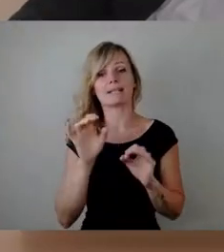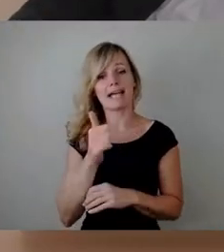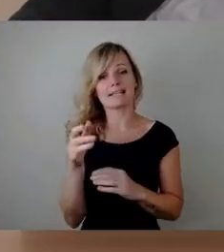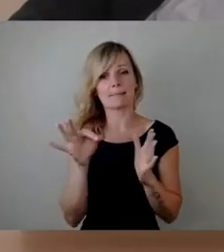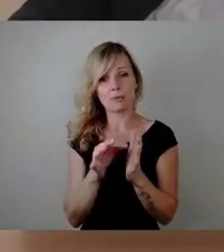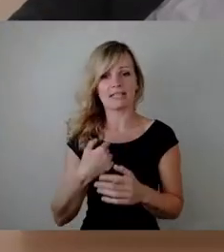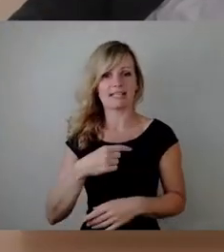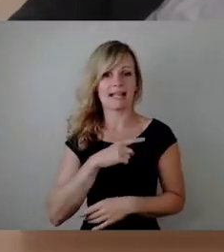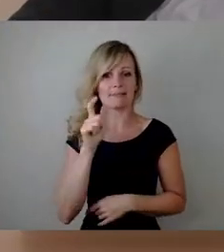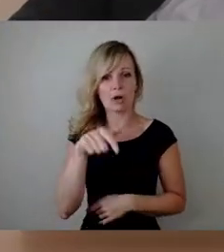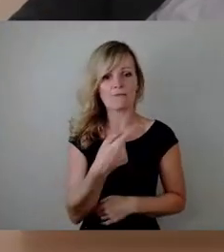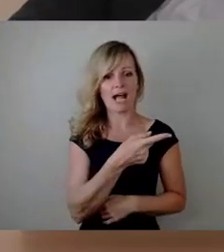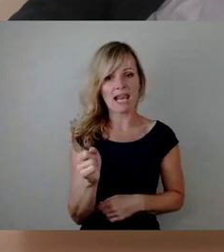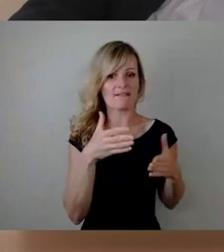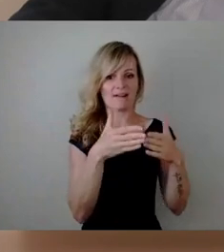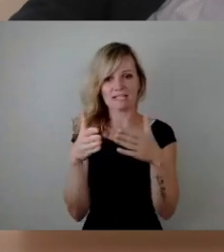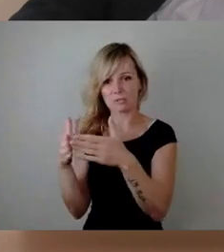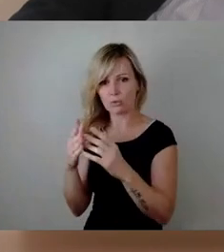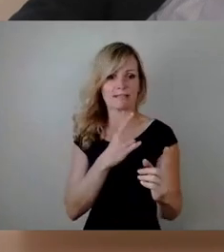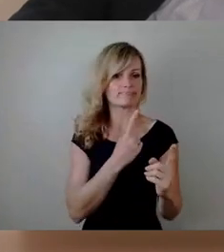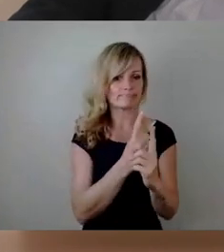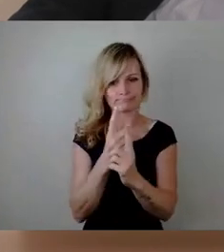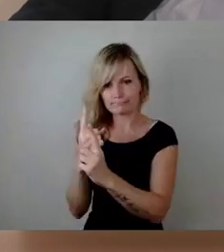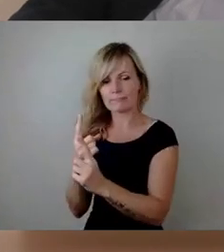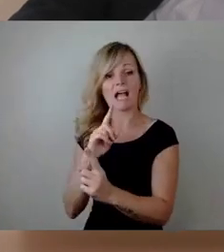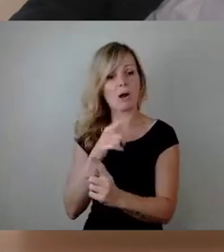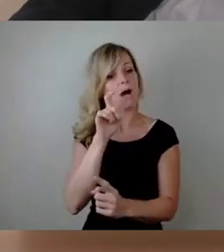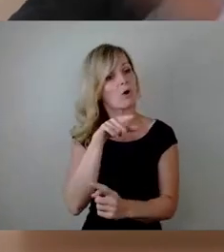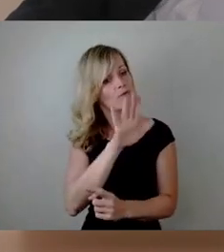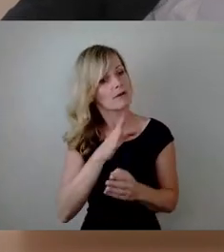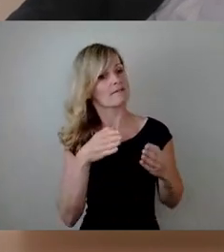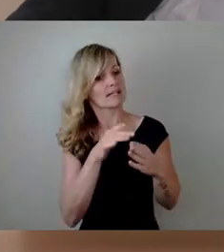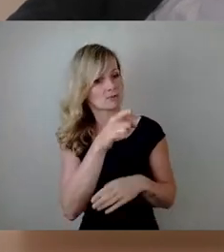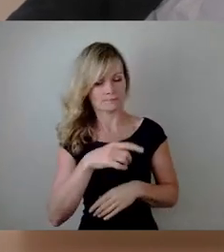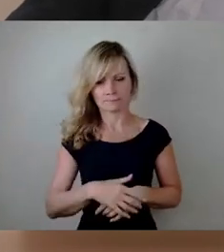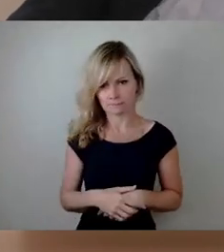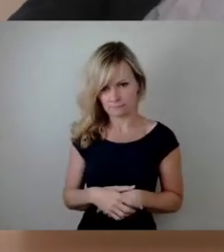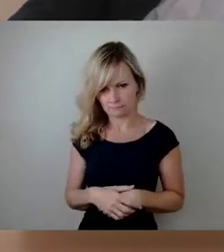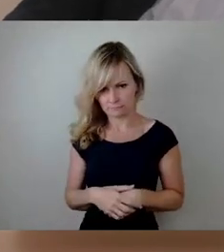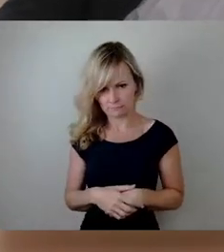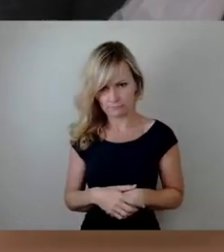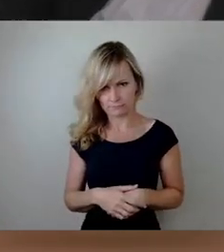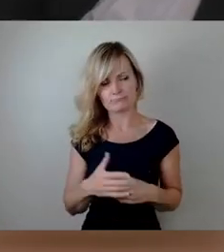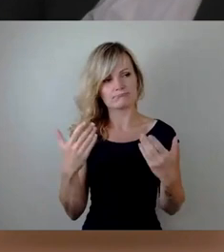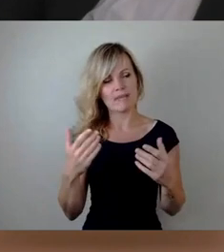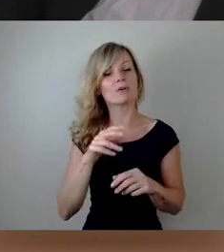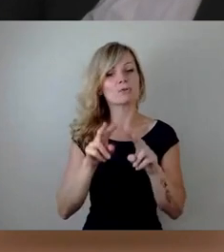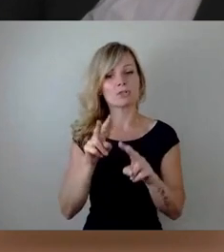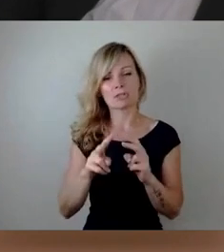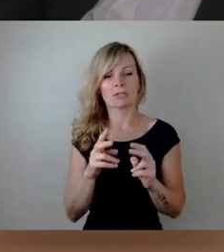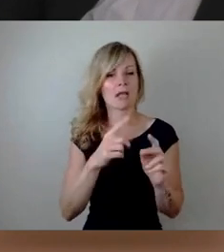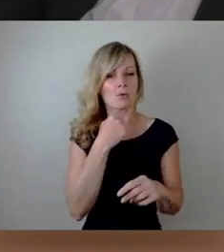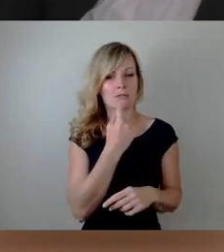Und in den Gesprächen gab es auch unterschiedliche Aussagen, was den